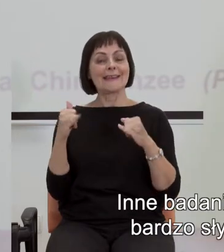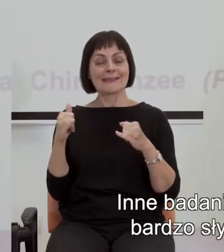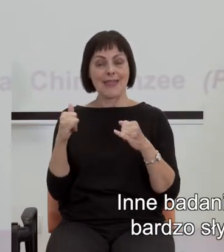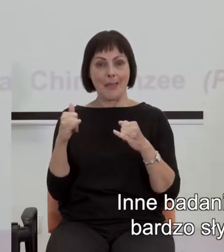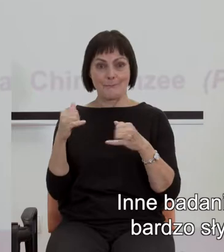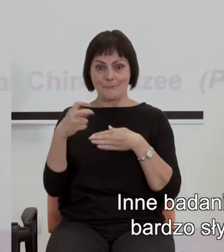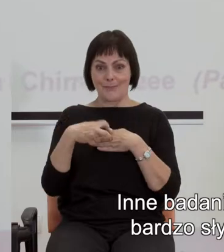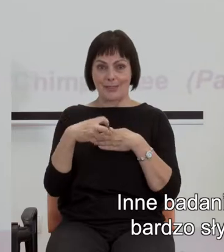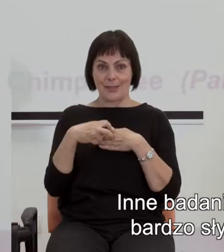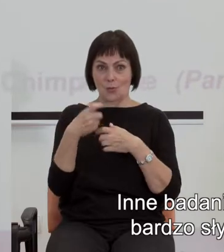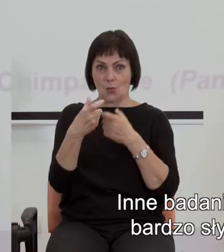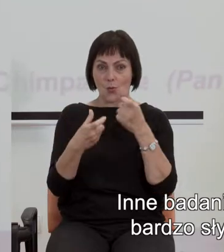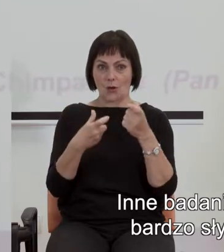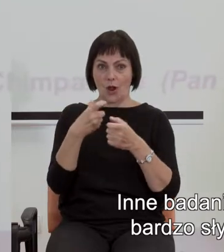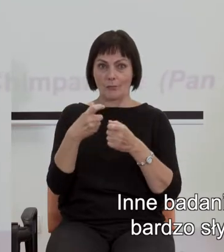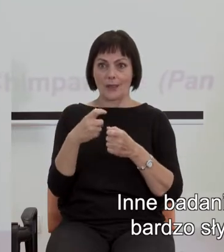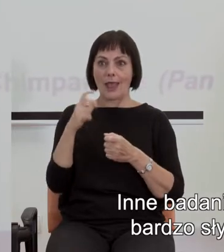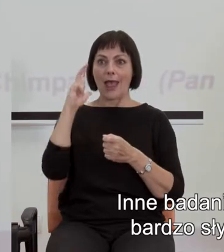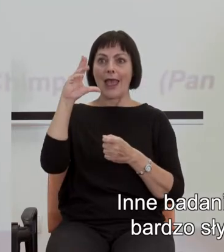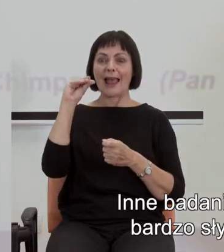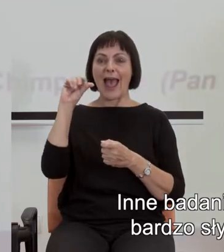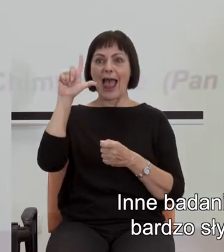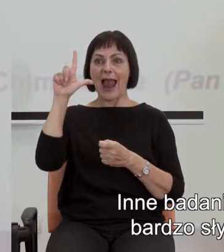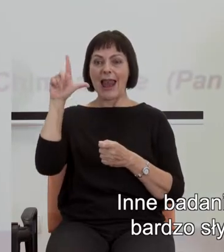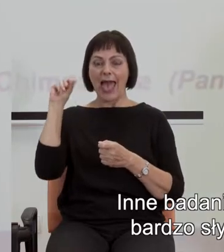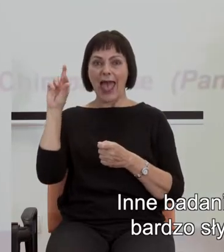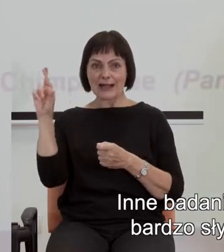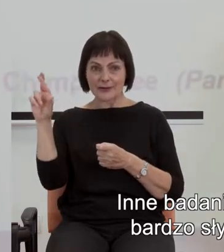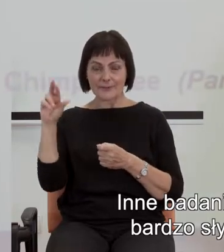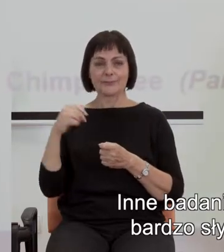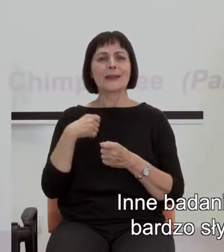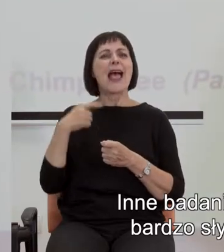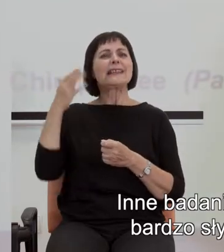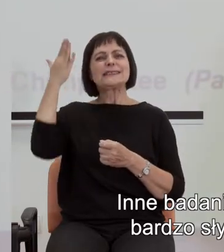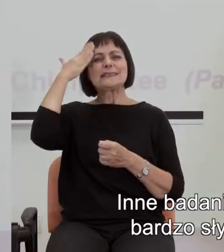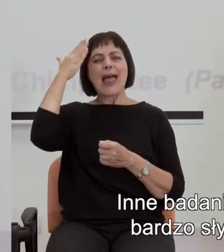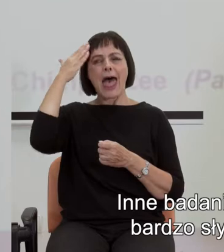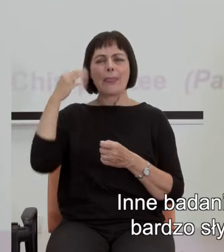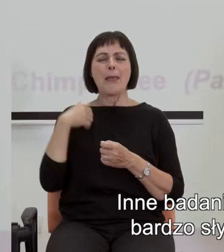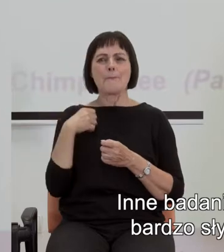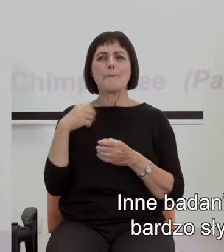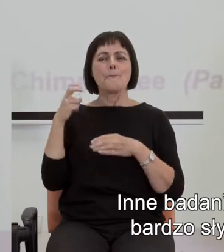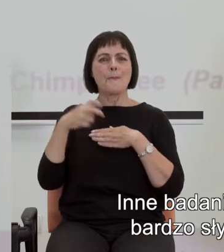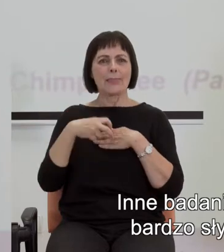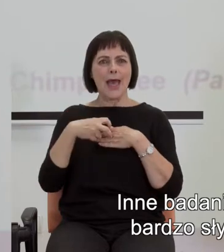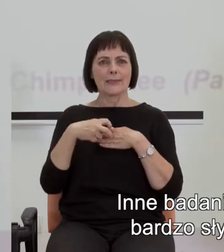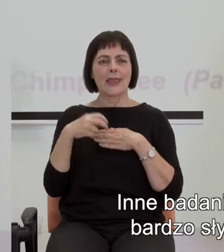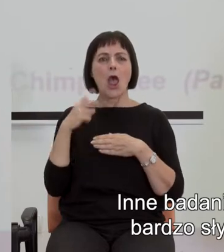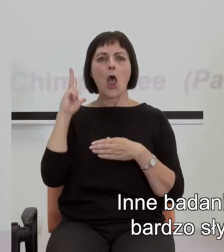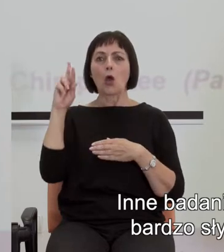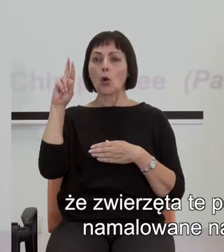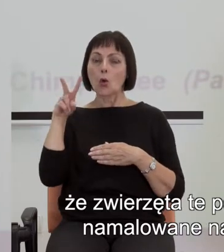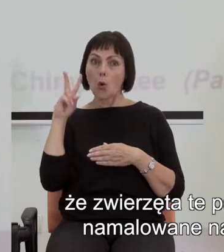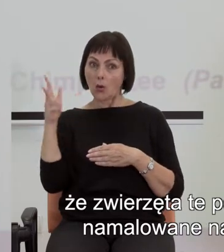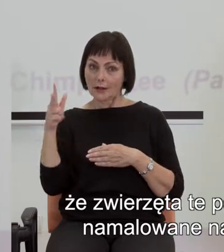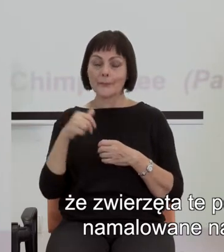przeprowadzone przez Wolfganga Kellera, bardzo słynne badanie z krukowatymi, wskazuje na to,